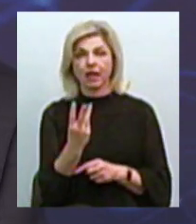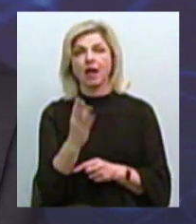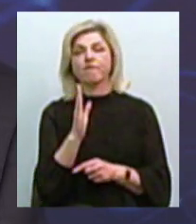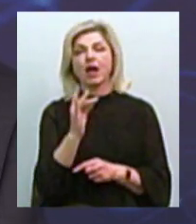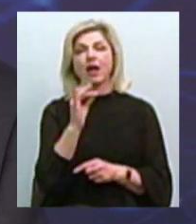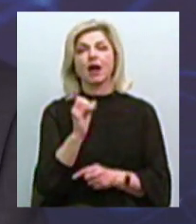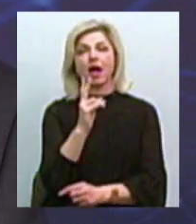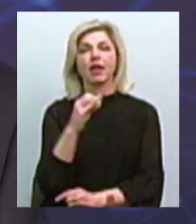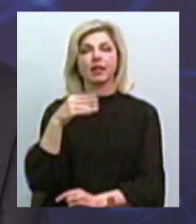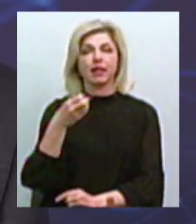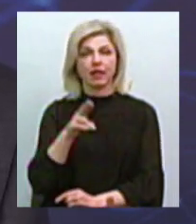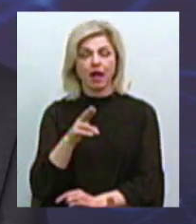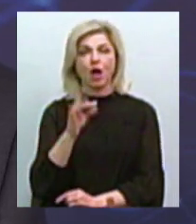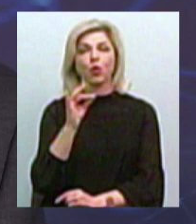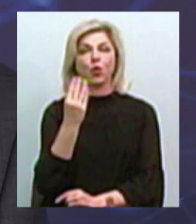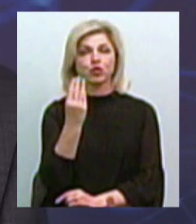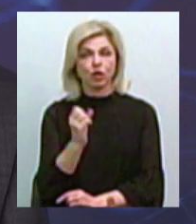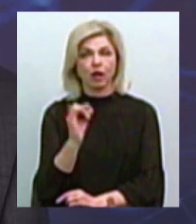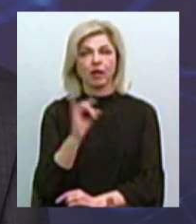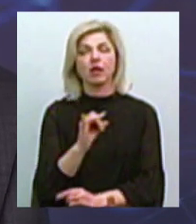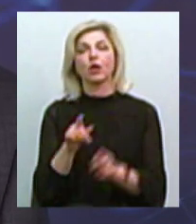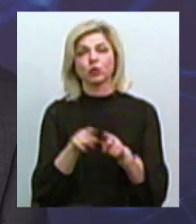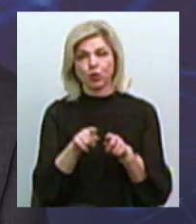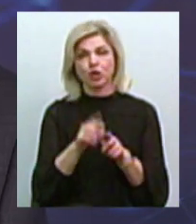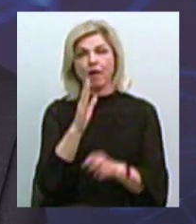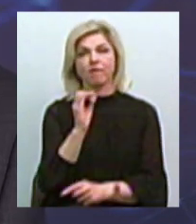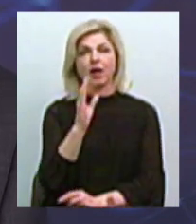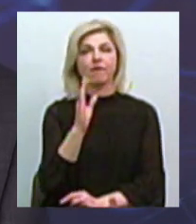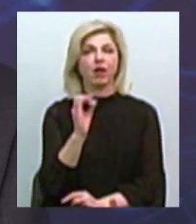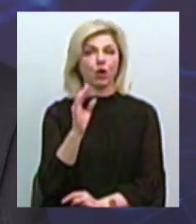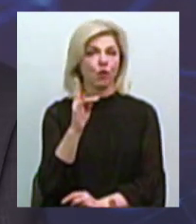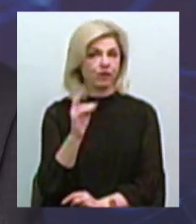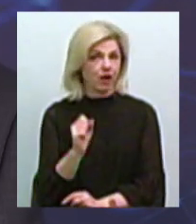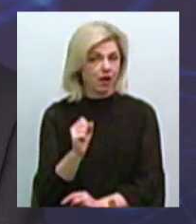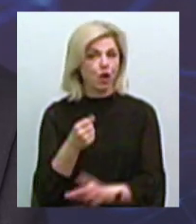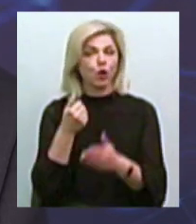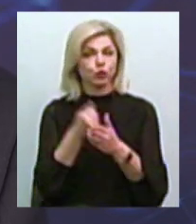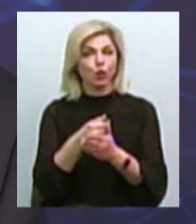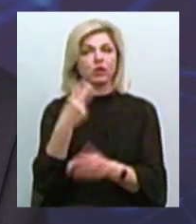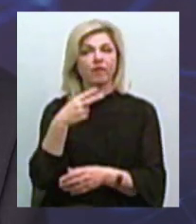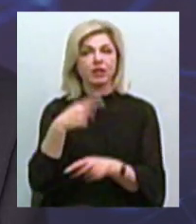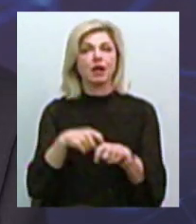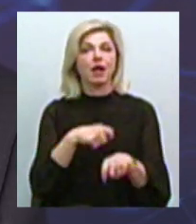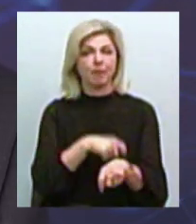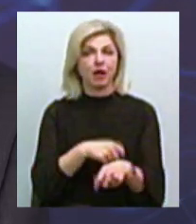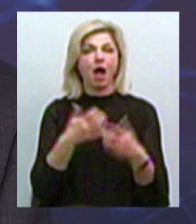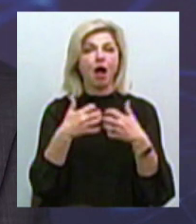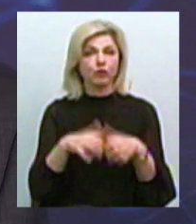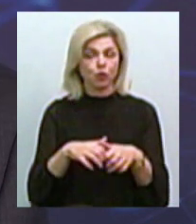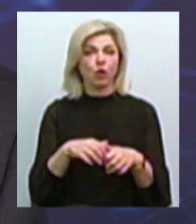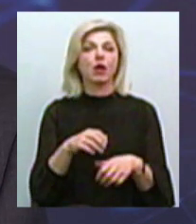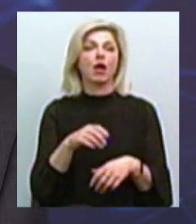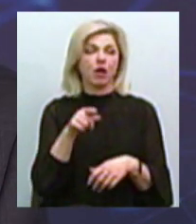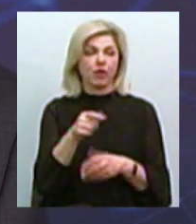ракетную рощу. и столько же можно будет пустить на Варваровку. То есть, до 20 км автономного хода будет иметь